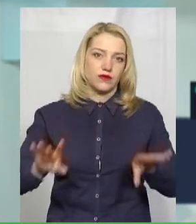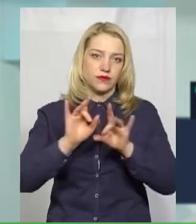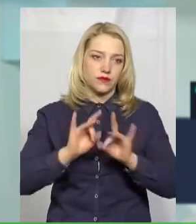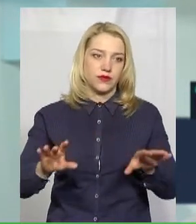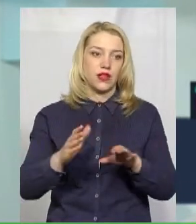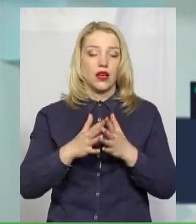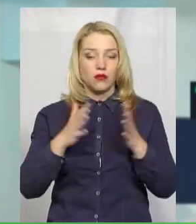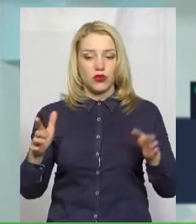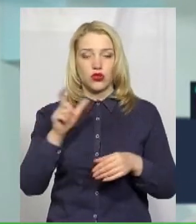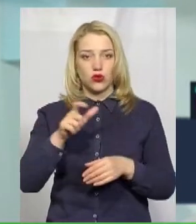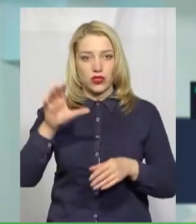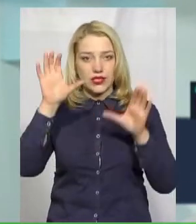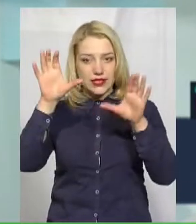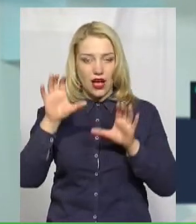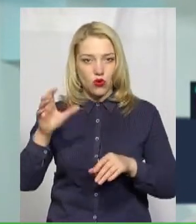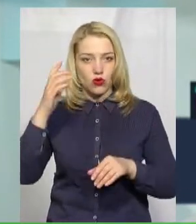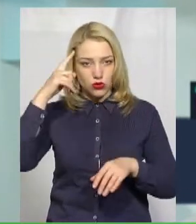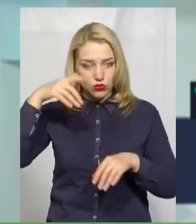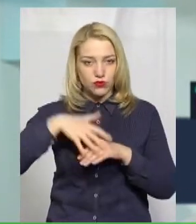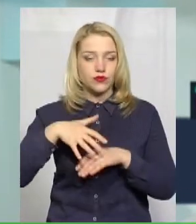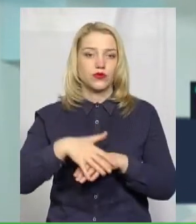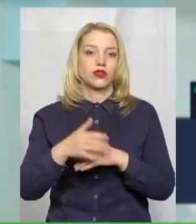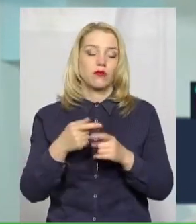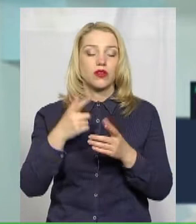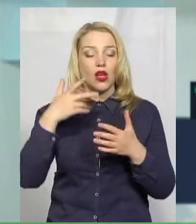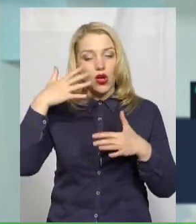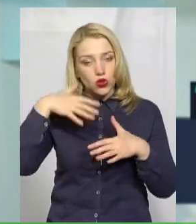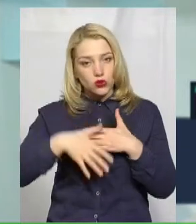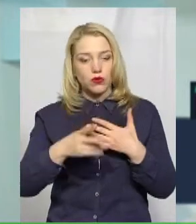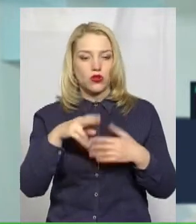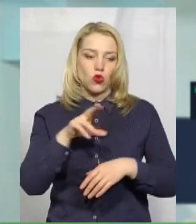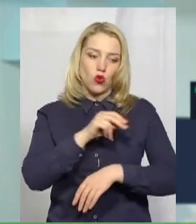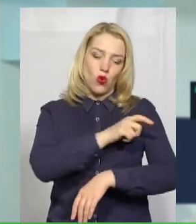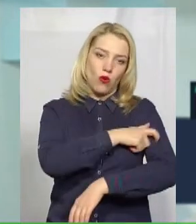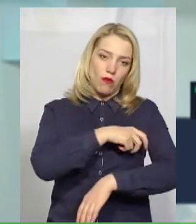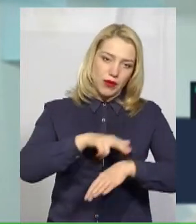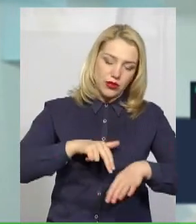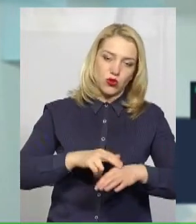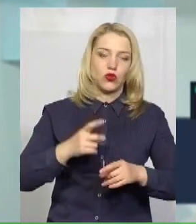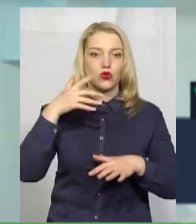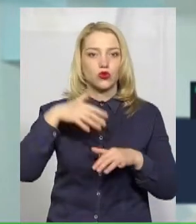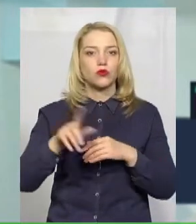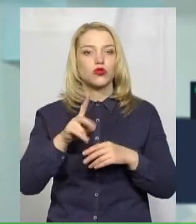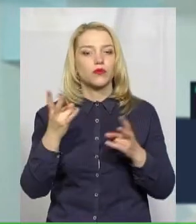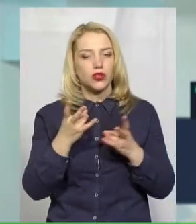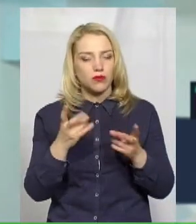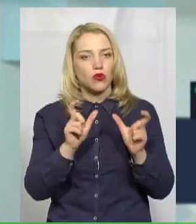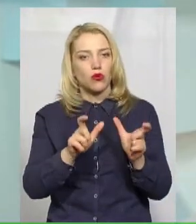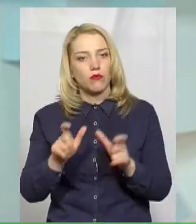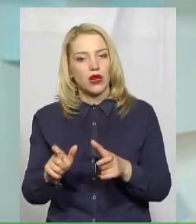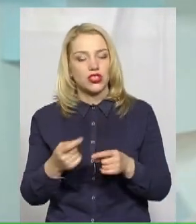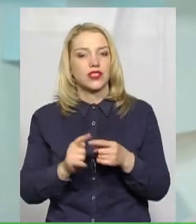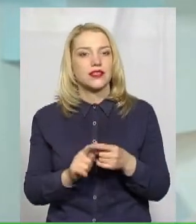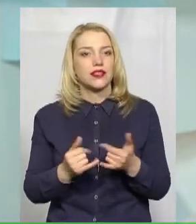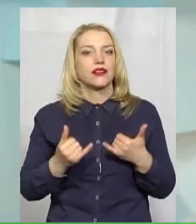законослухняні. З розумінням відносяться до патрульних, розумінням відносяться до обмежень. Розумію, що це в першу чергу застереження для їхньої же